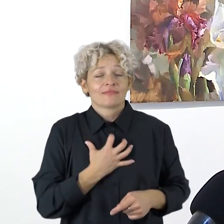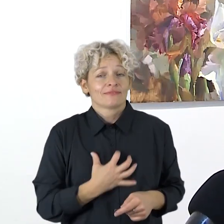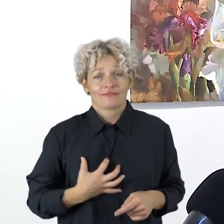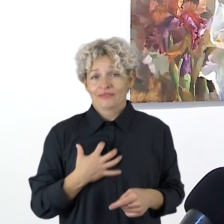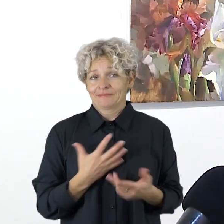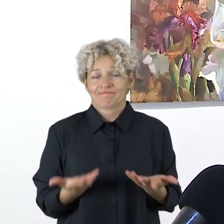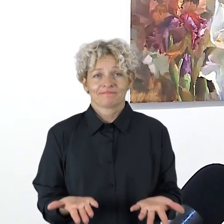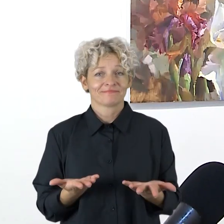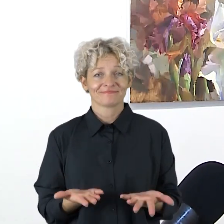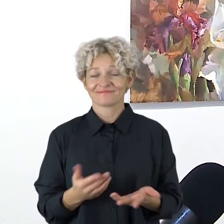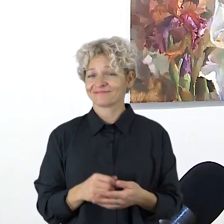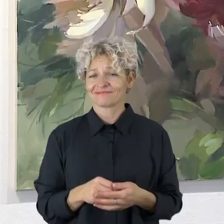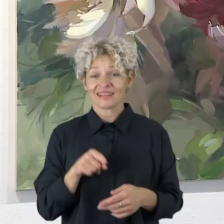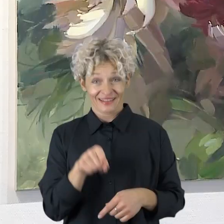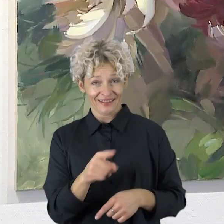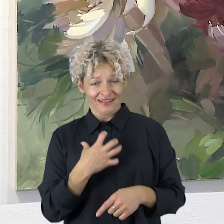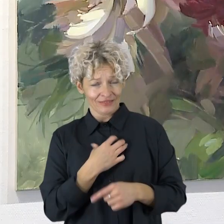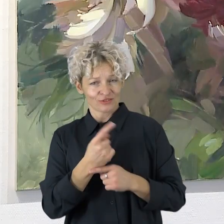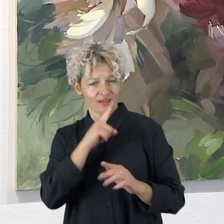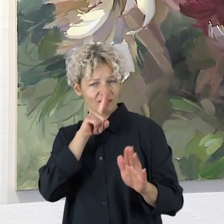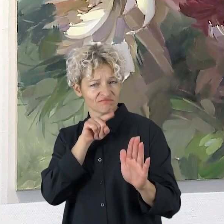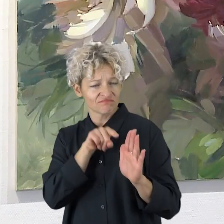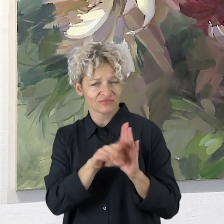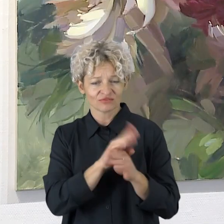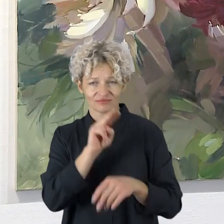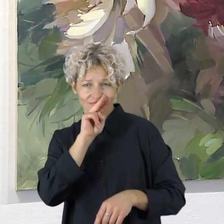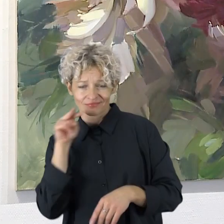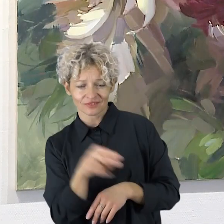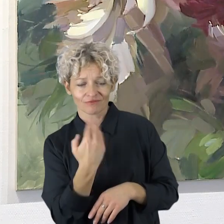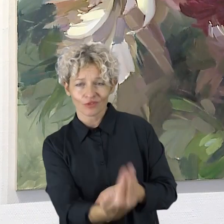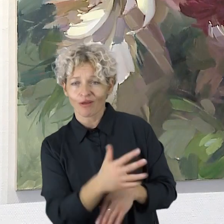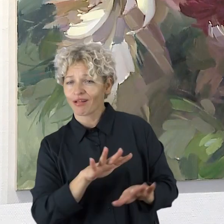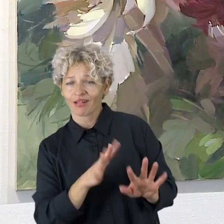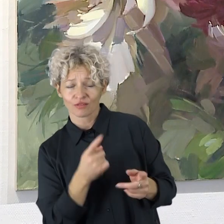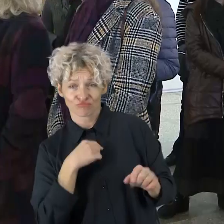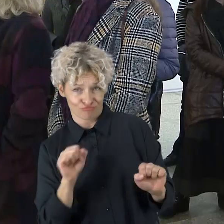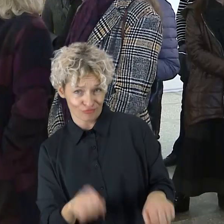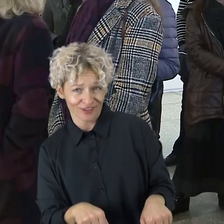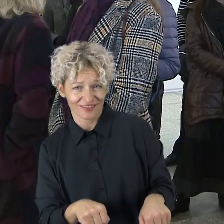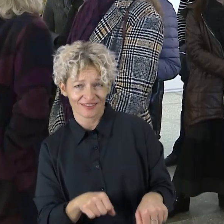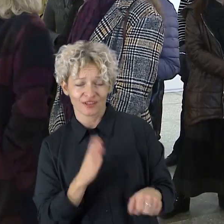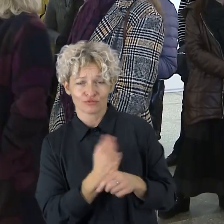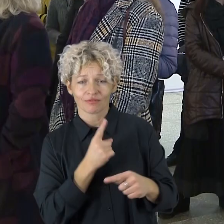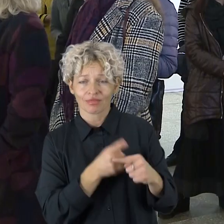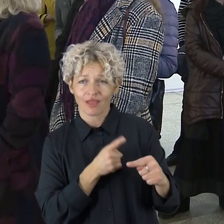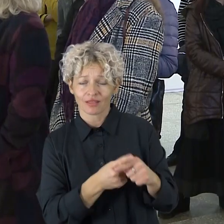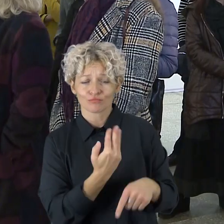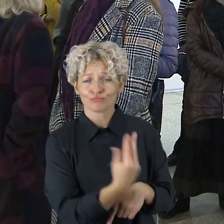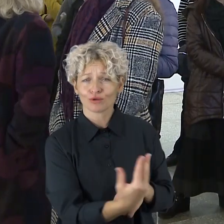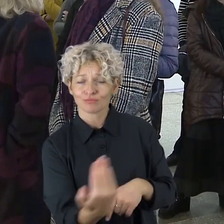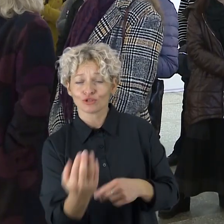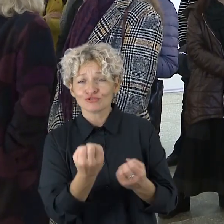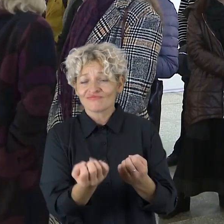svarbių dalykų, kad įsigilinus mes galim suprasti, kas tai yra daiktų